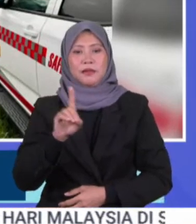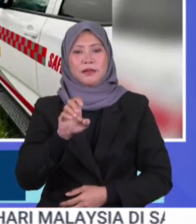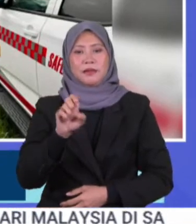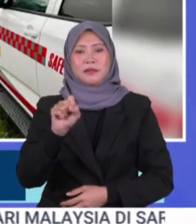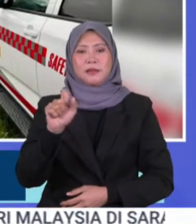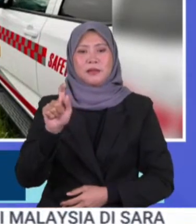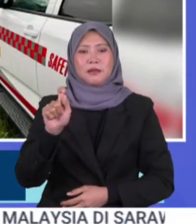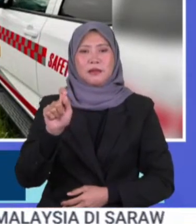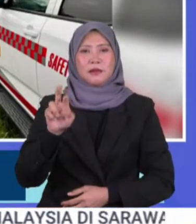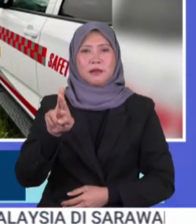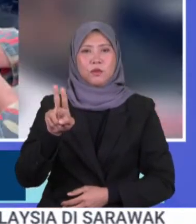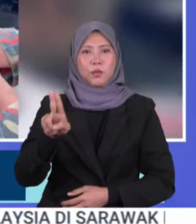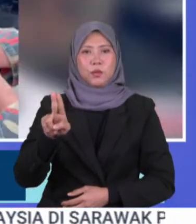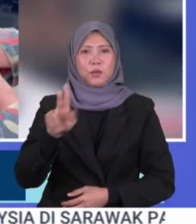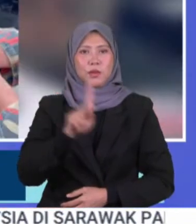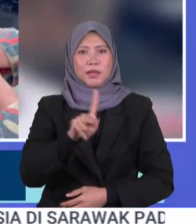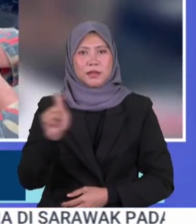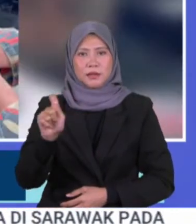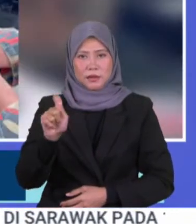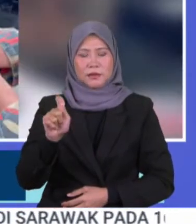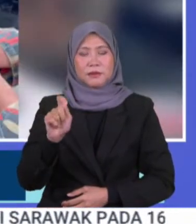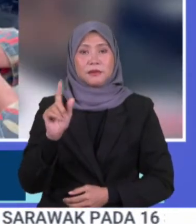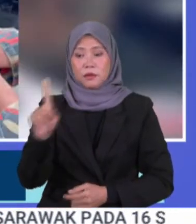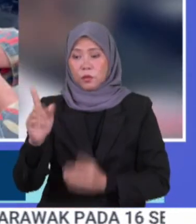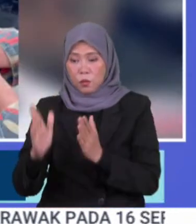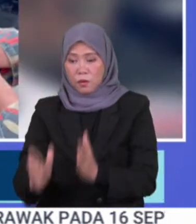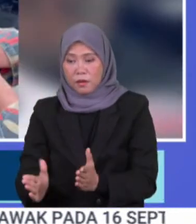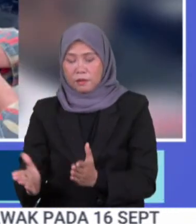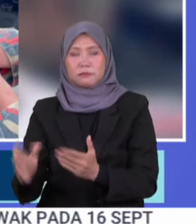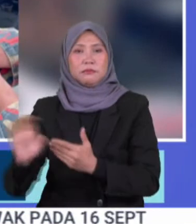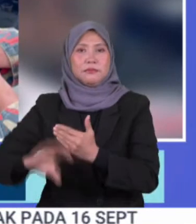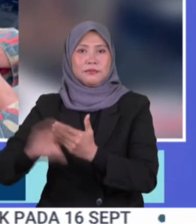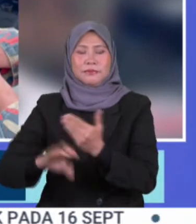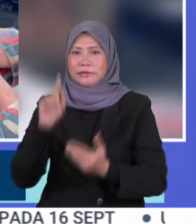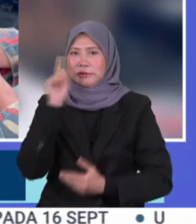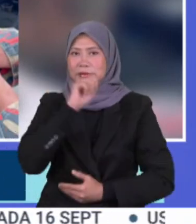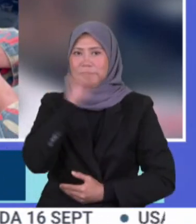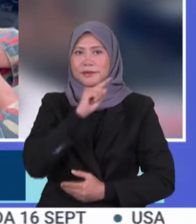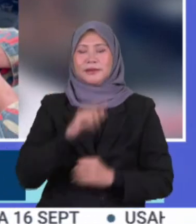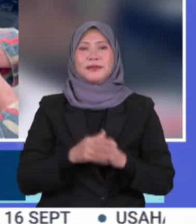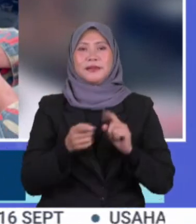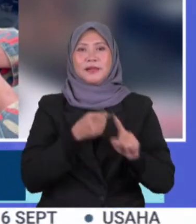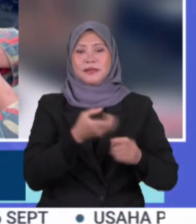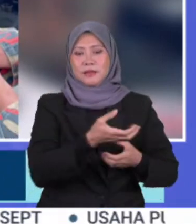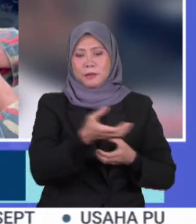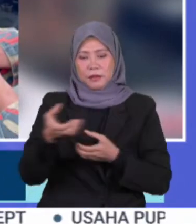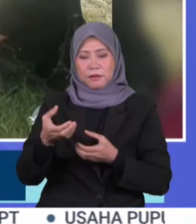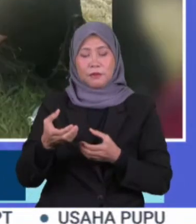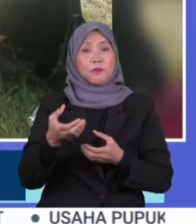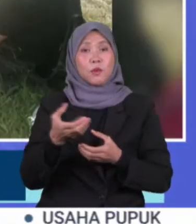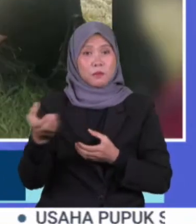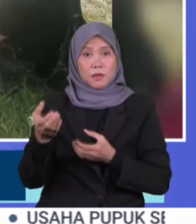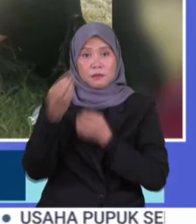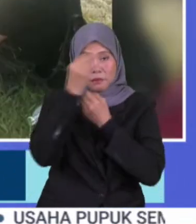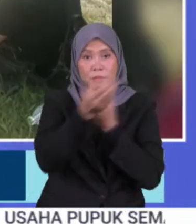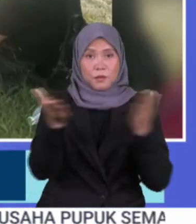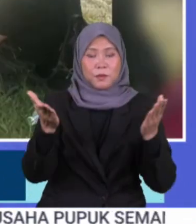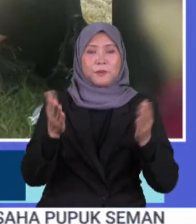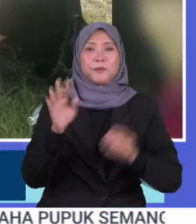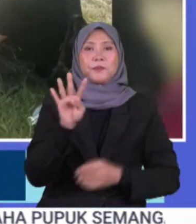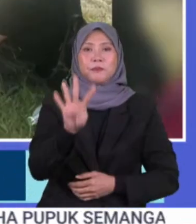kota tinggi tengah hari tadi Seorang lagi mangsa dilapor cedera parah Nyataan Jabatan Bomber dan Penyelamat Johor maklumkan